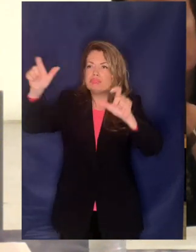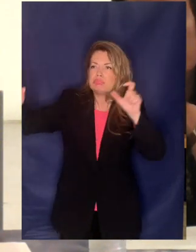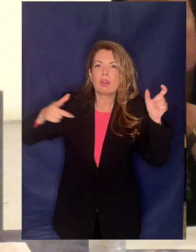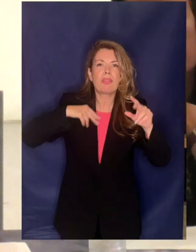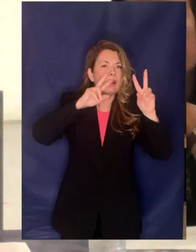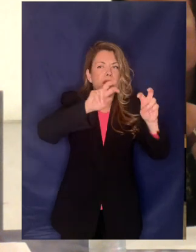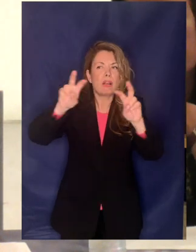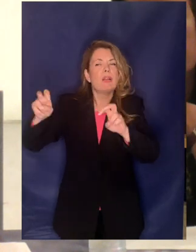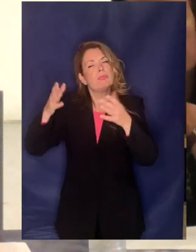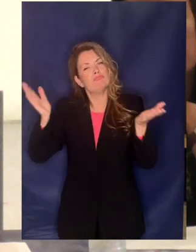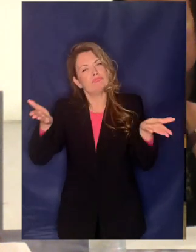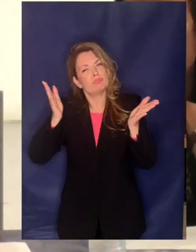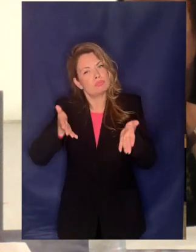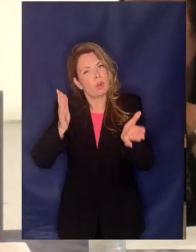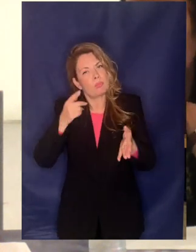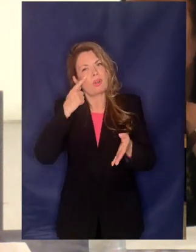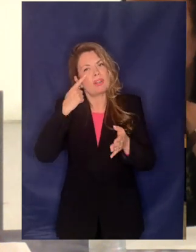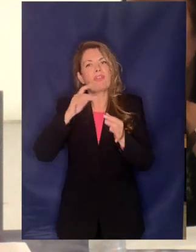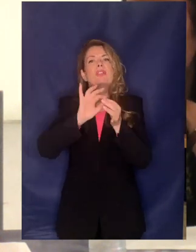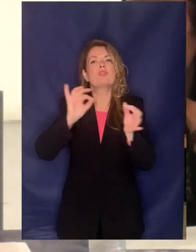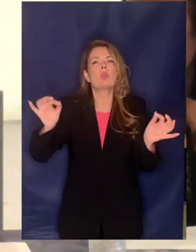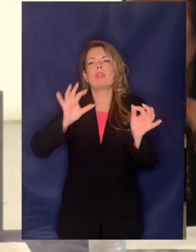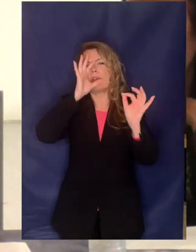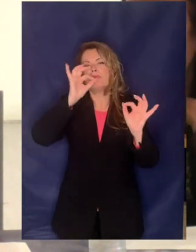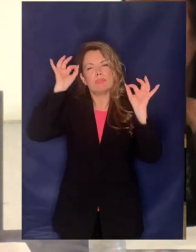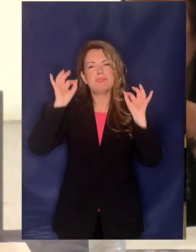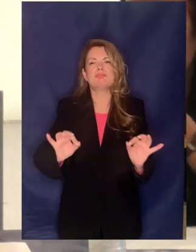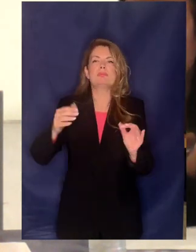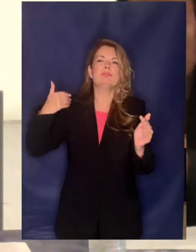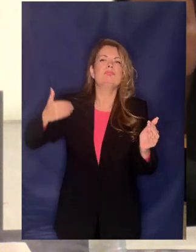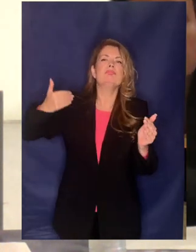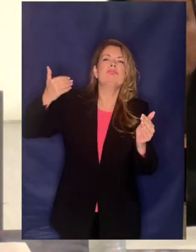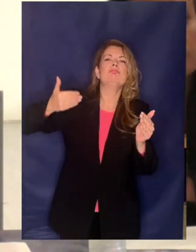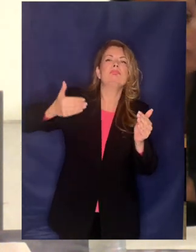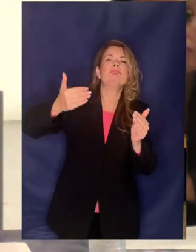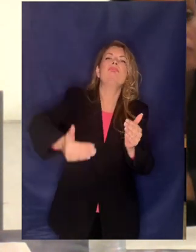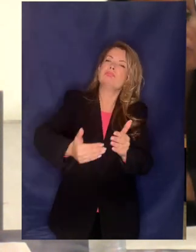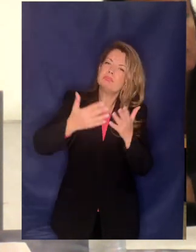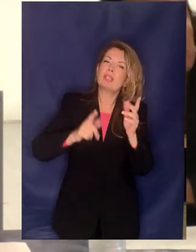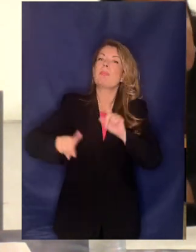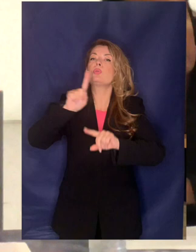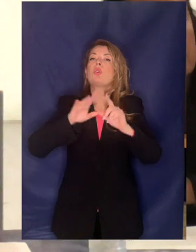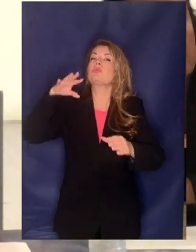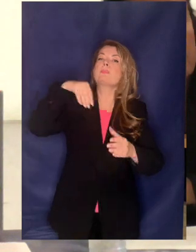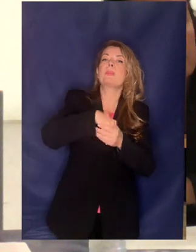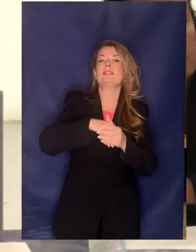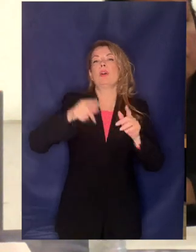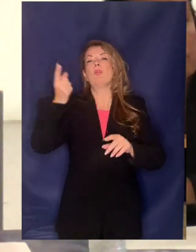την ιστορικότητα κατά έτος της ADAP και ποιοι είναι οι βασικοί μέτροχοι